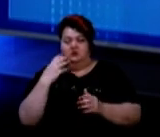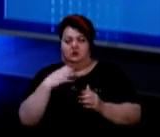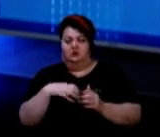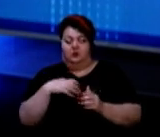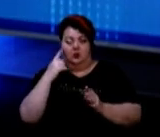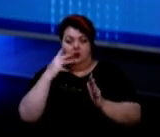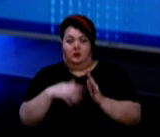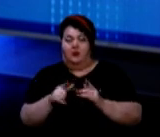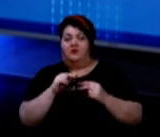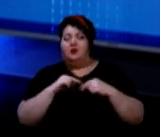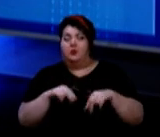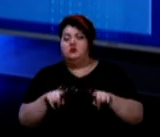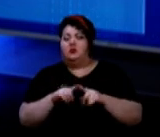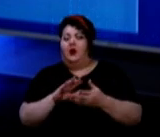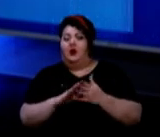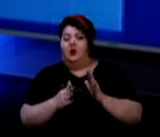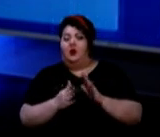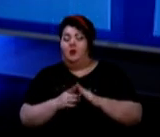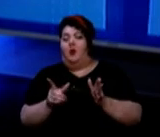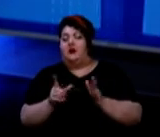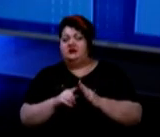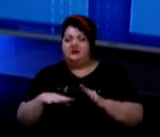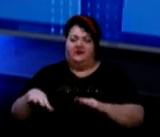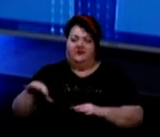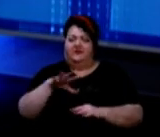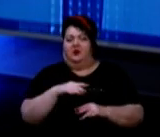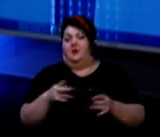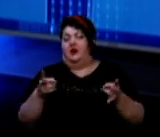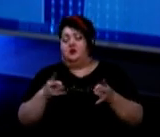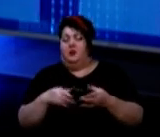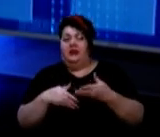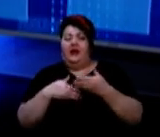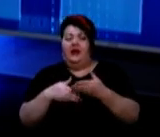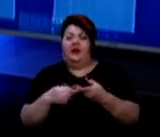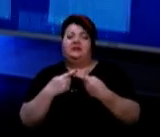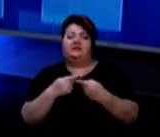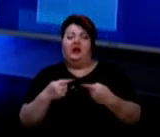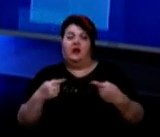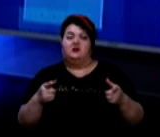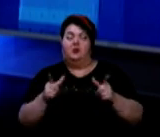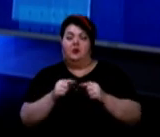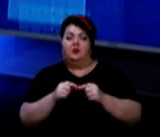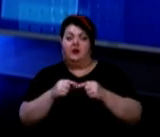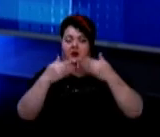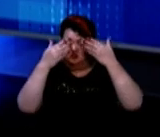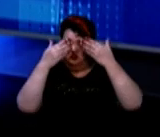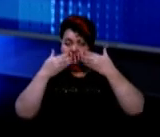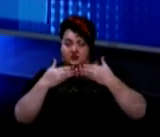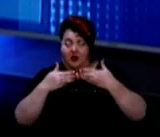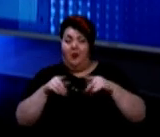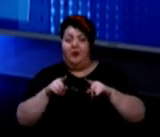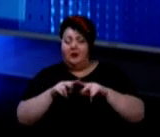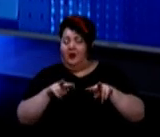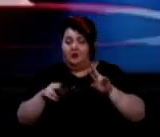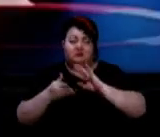працюють в цих умовах з всіми необхідними засобами, з щитками, так, які працювали до